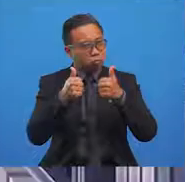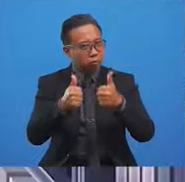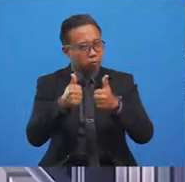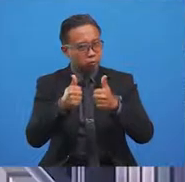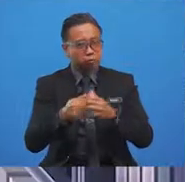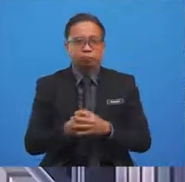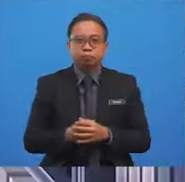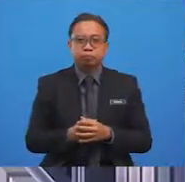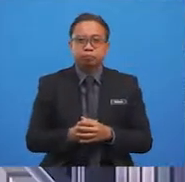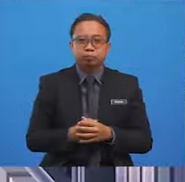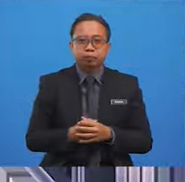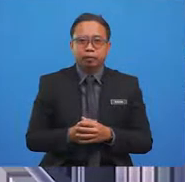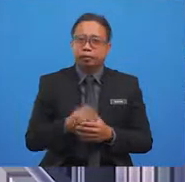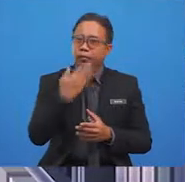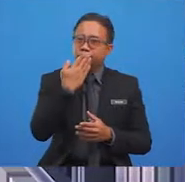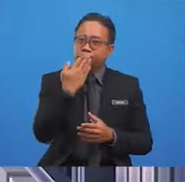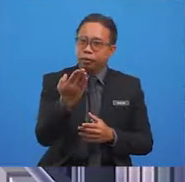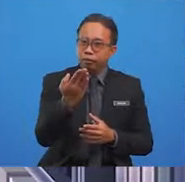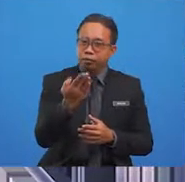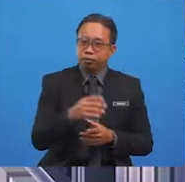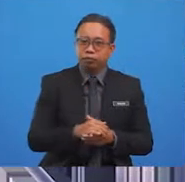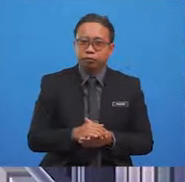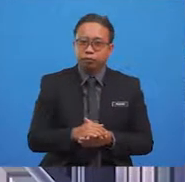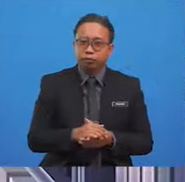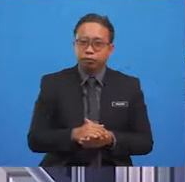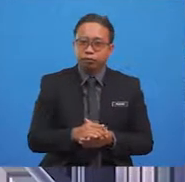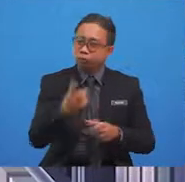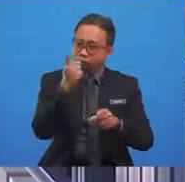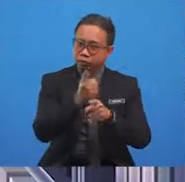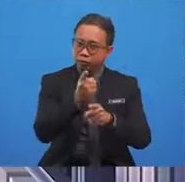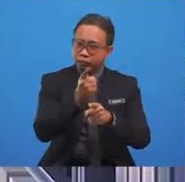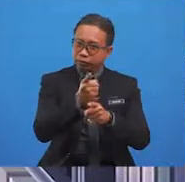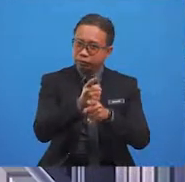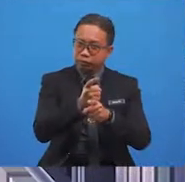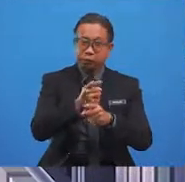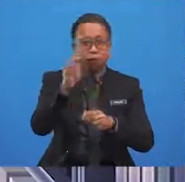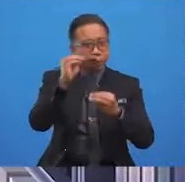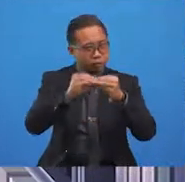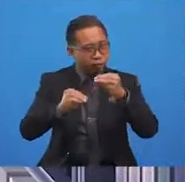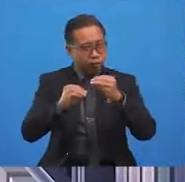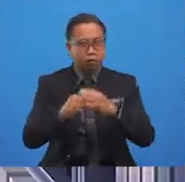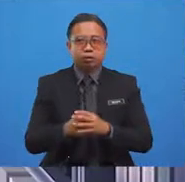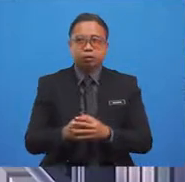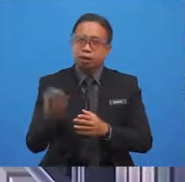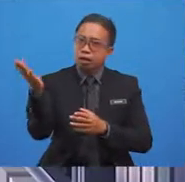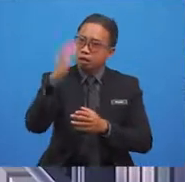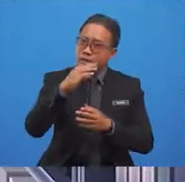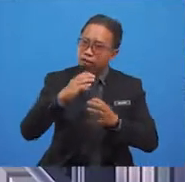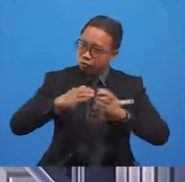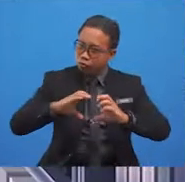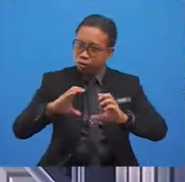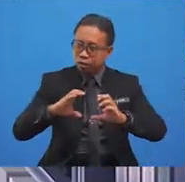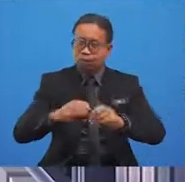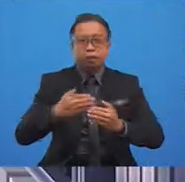Thank you, Yolo. So, this is a perfect match. Let's try the